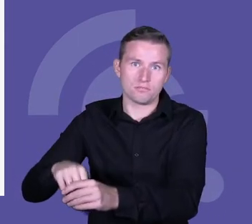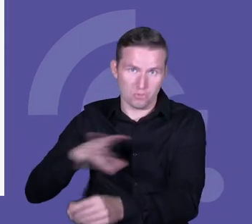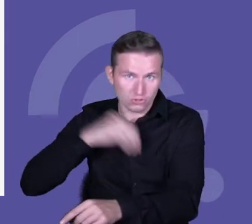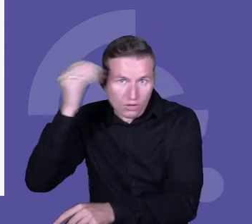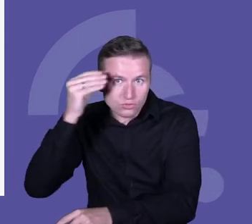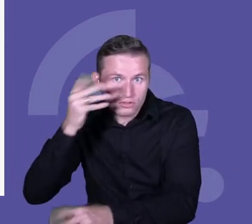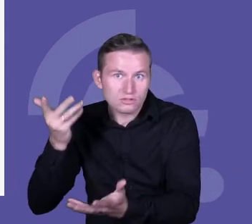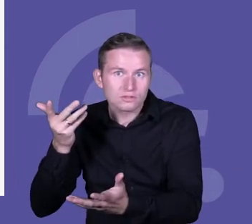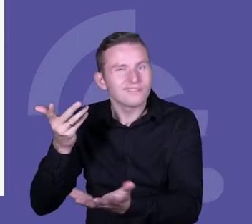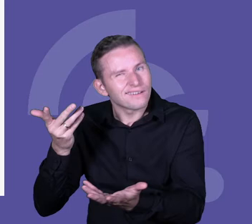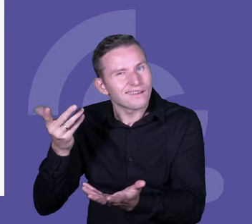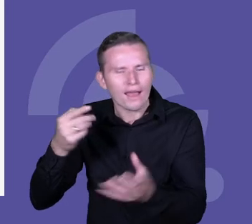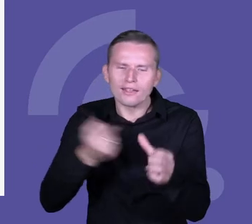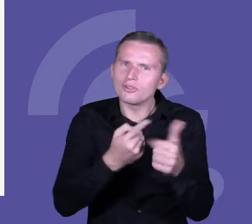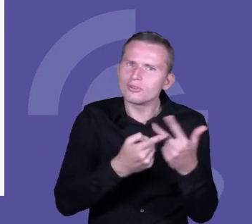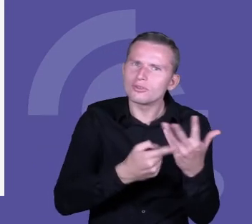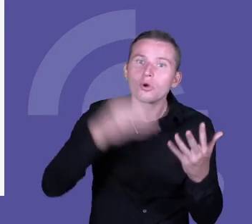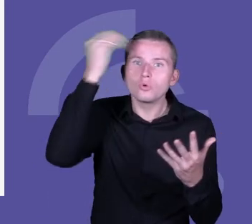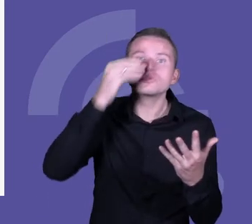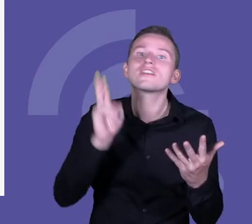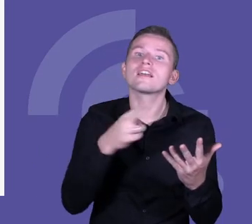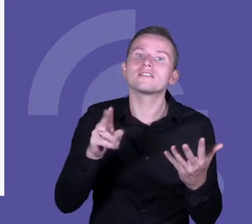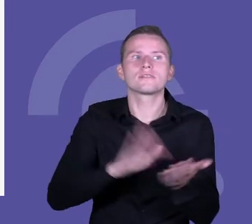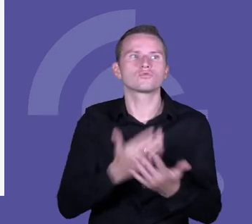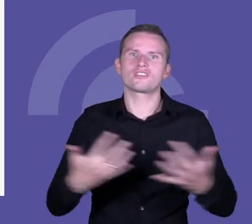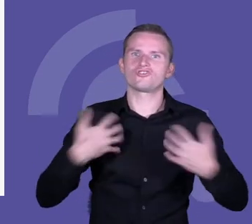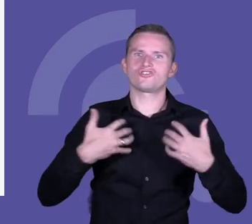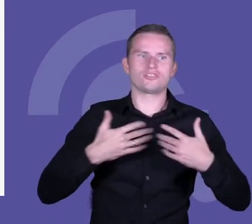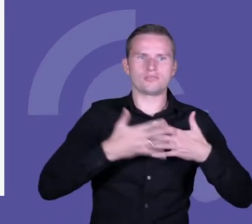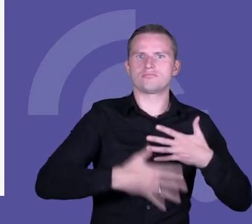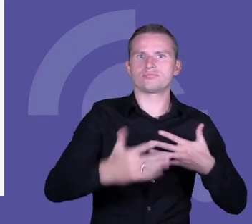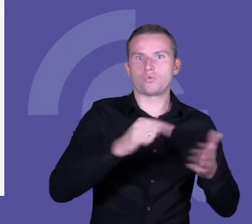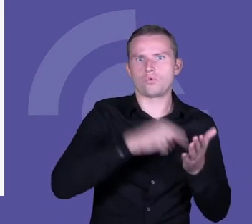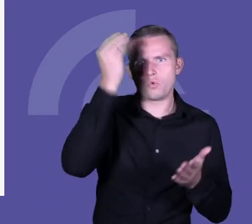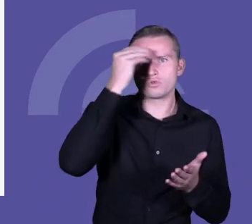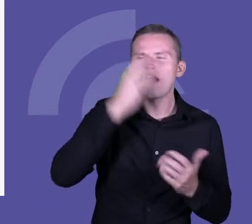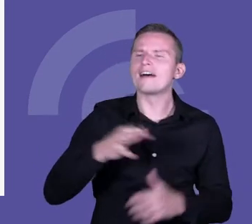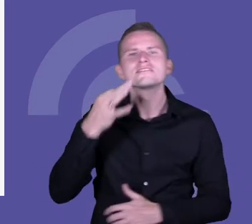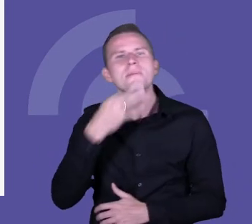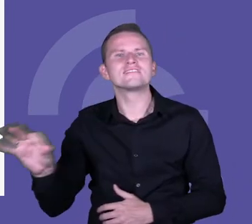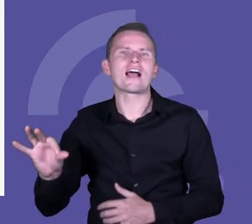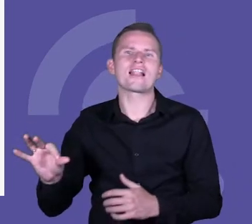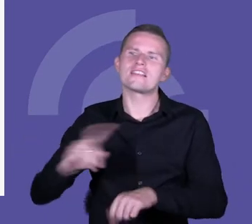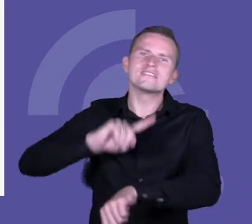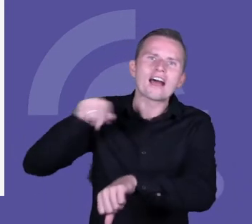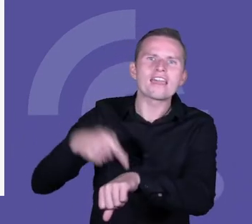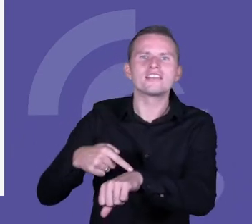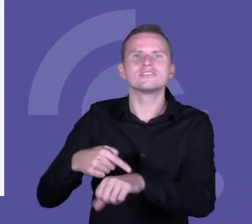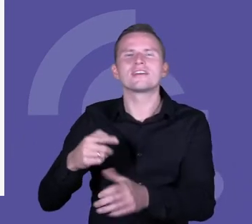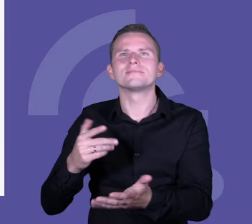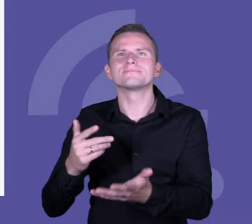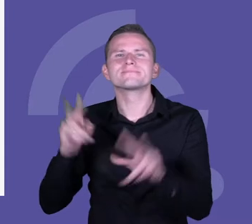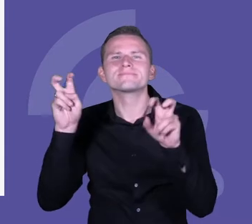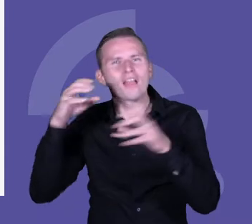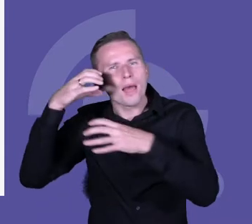przeżywając bardziej, niż zdobywa się je na przykład na specjalnych zajęciach, takich laboratoryjnych poświęconych